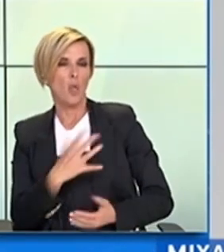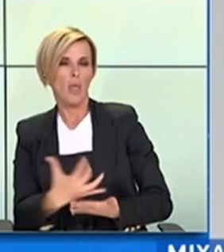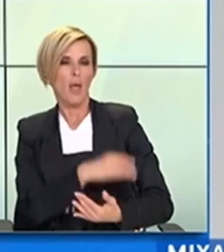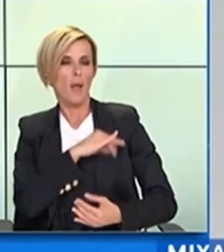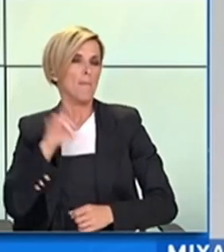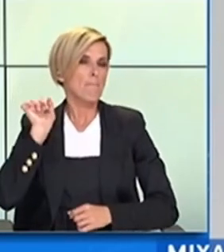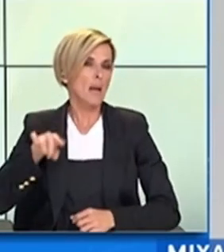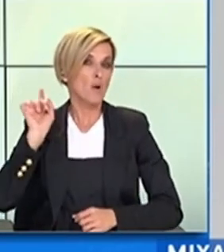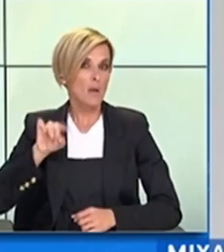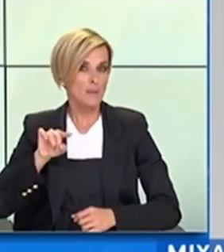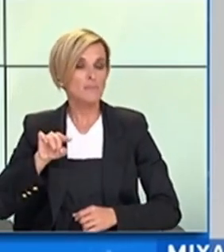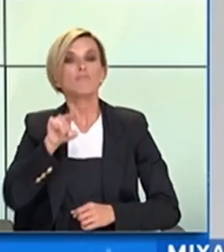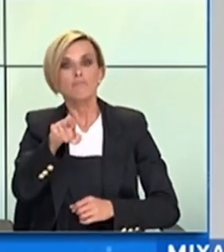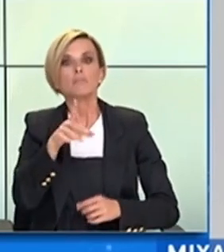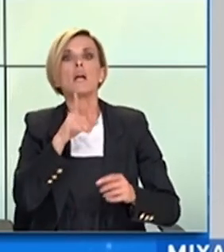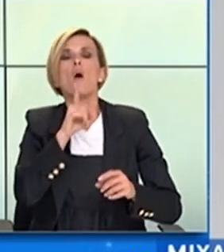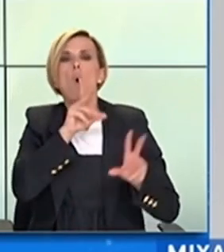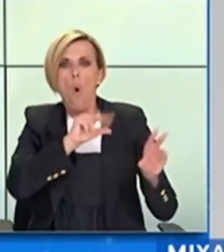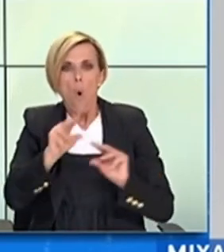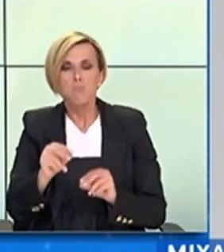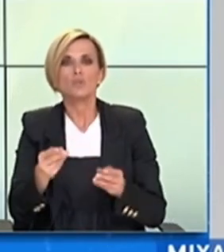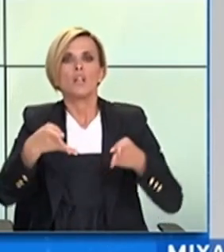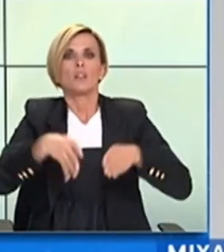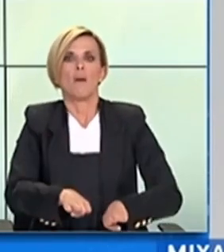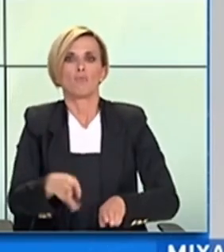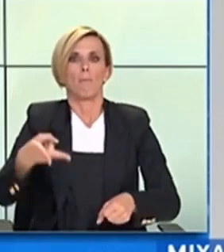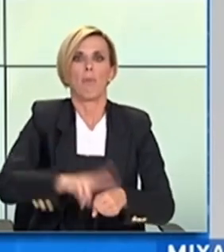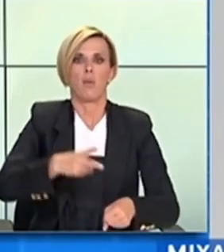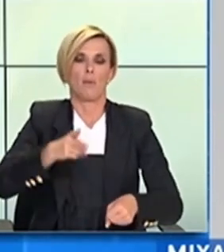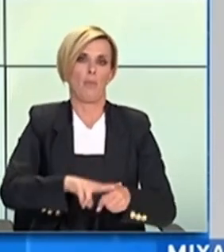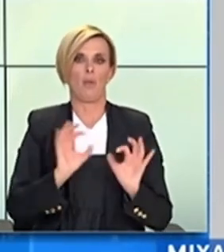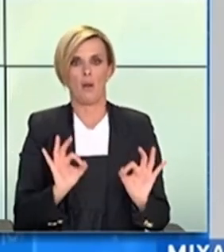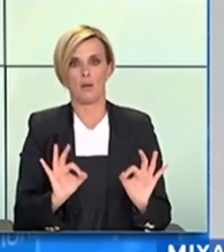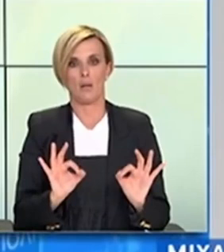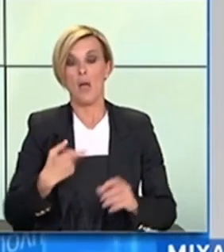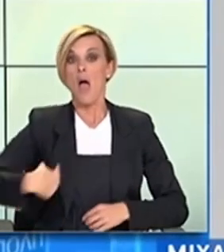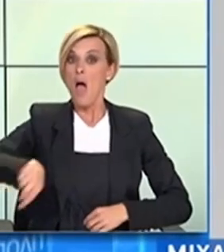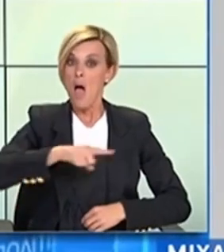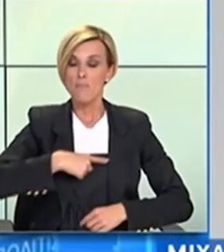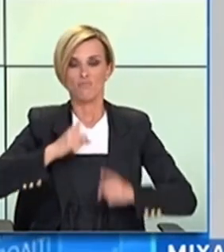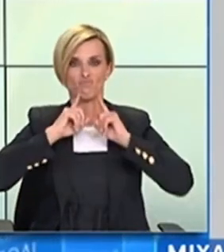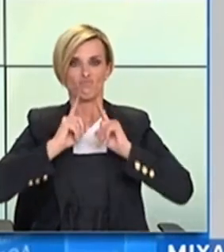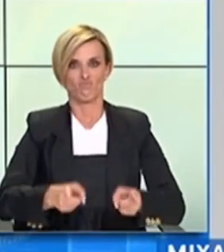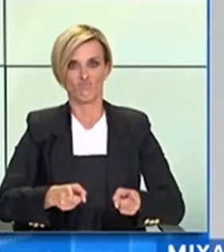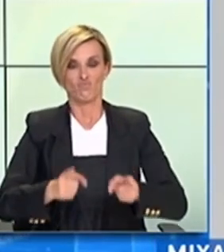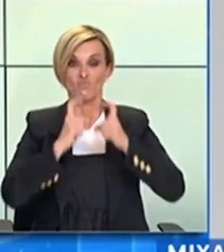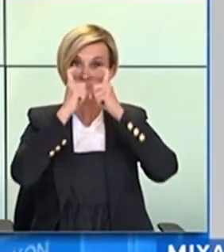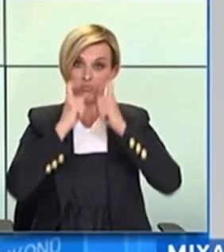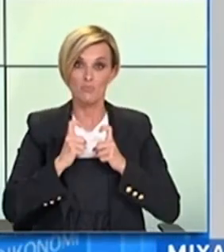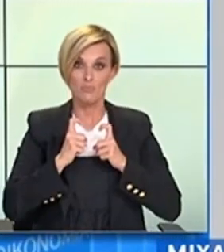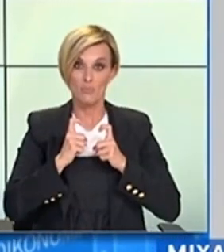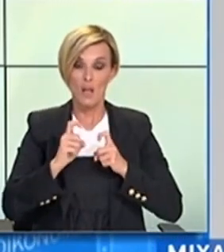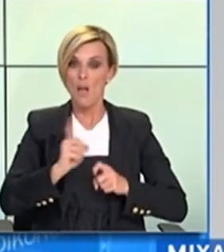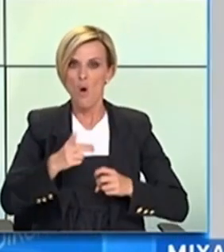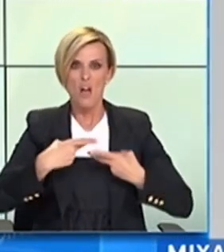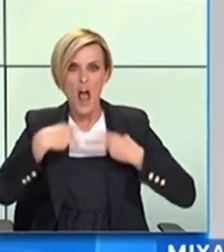παρανομή, σκάβει τάφους. Είμαστε υποχρεωμένοι και ταυτόχρονα αποφασισμένοι να μην αφήσουμε